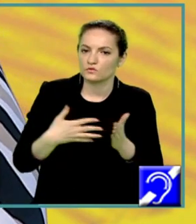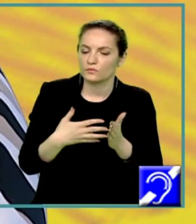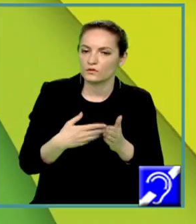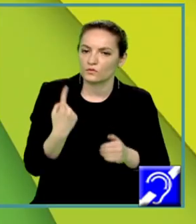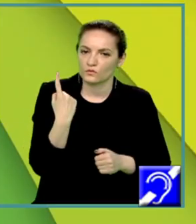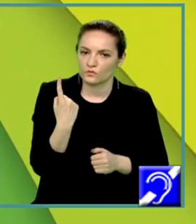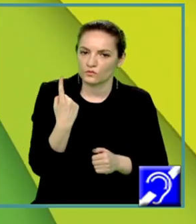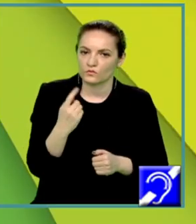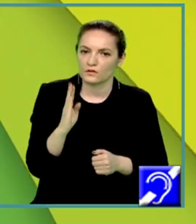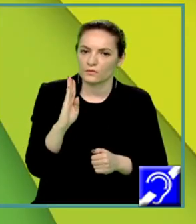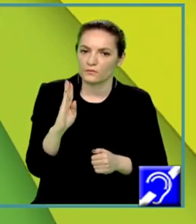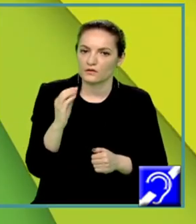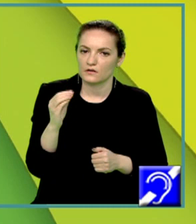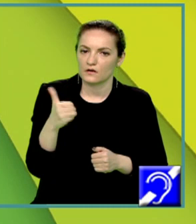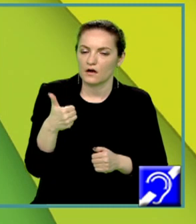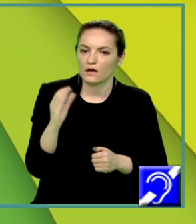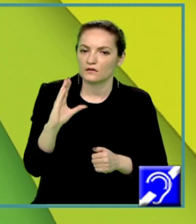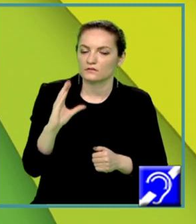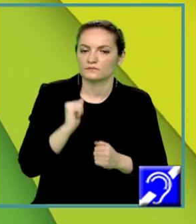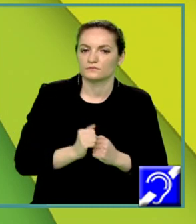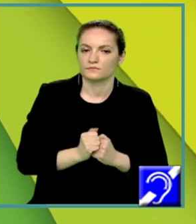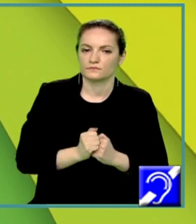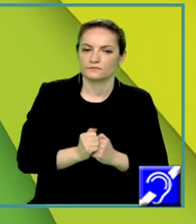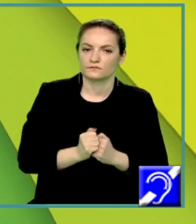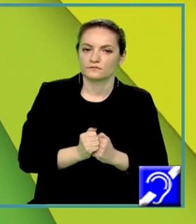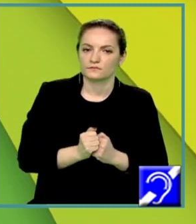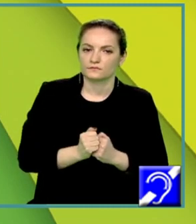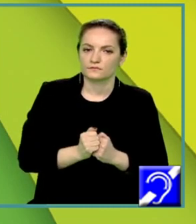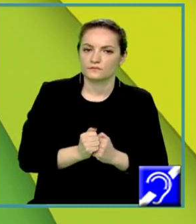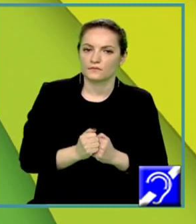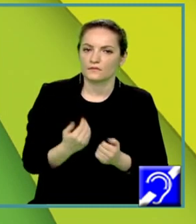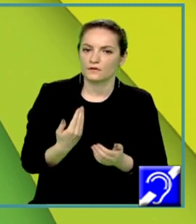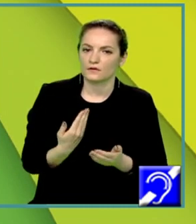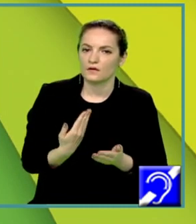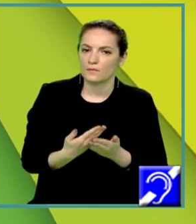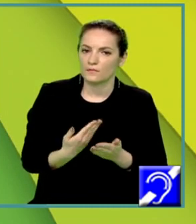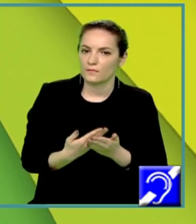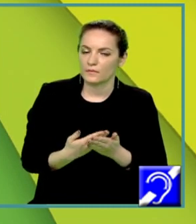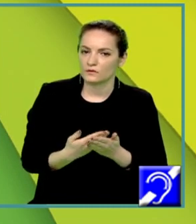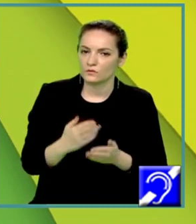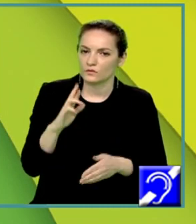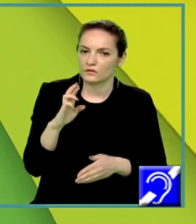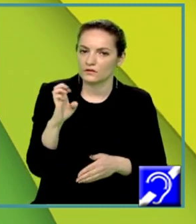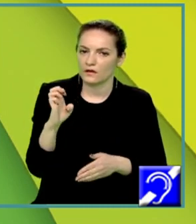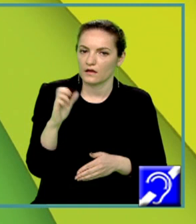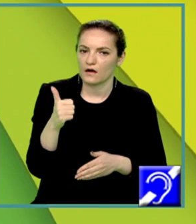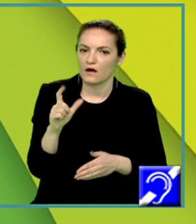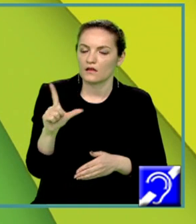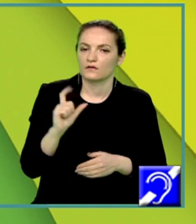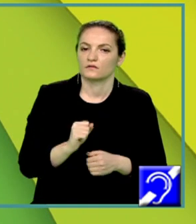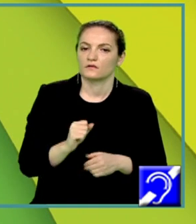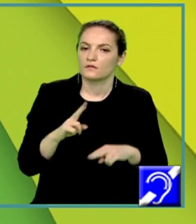Roman, subiecte din cadrul examenului național de bacalaureat, pentru profil real, specializările matematică,